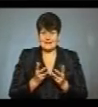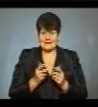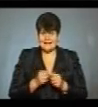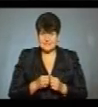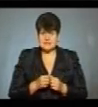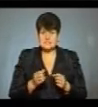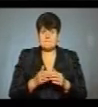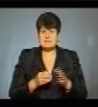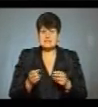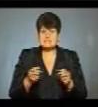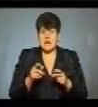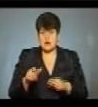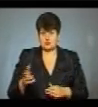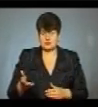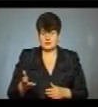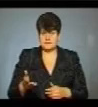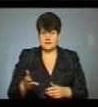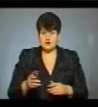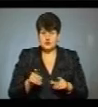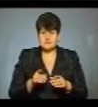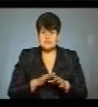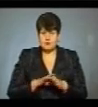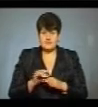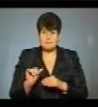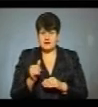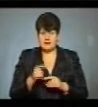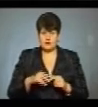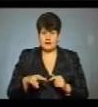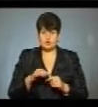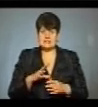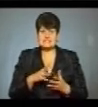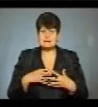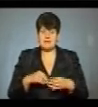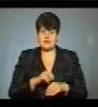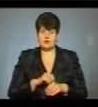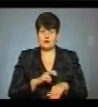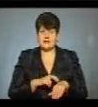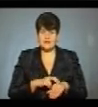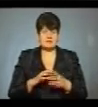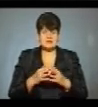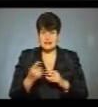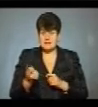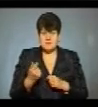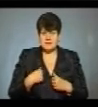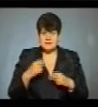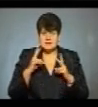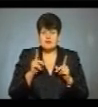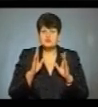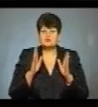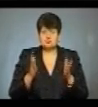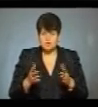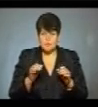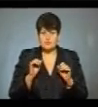спеціальностей, щоб заповнити первину ланку сімейними лікарями. Де в селах їх дуже мало, але ми не знали, що так буде.